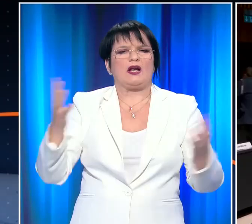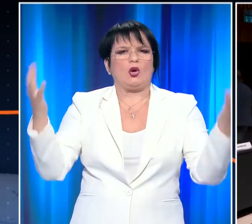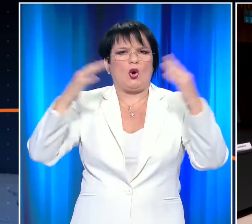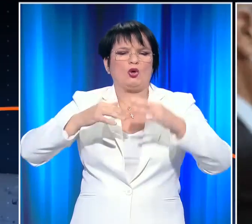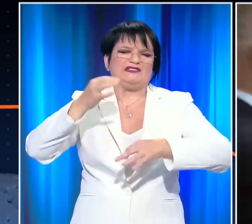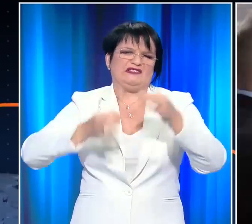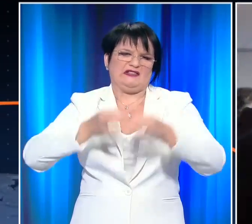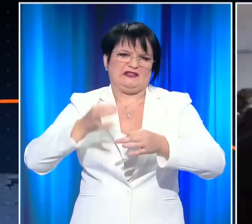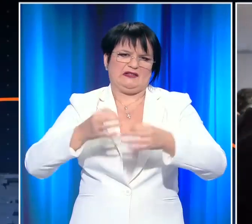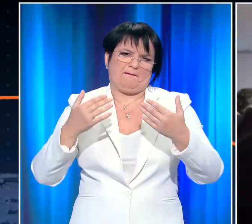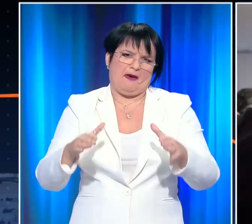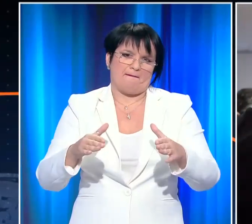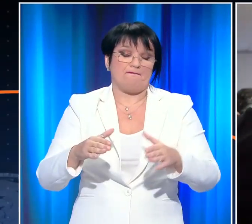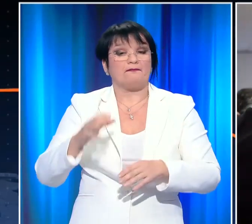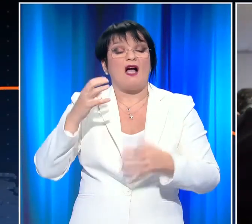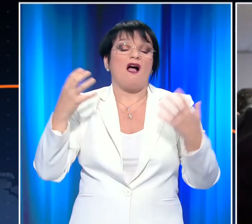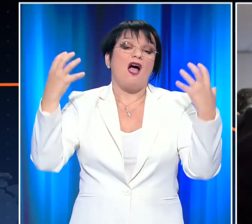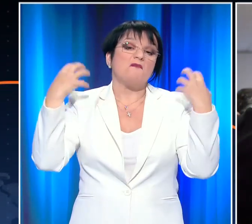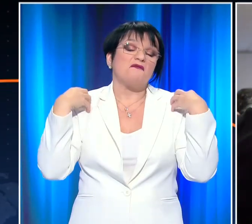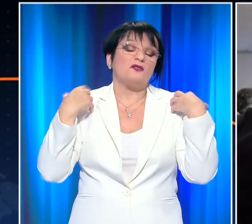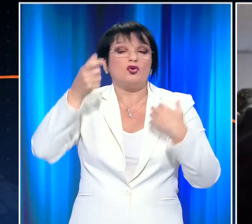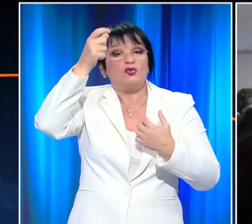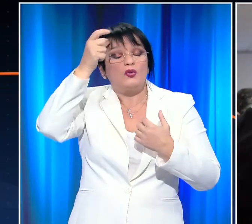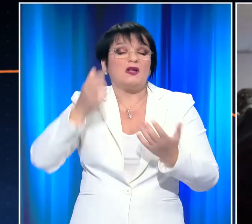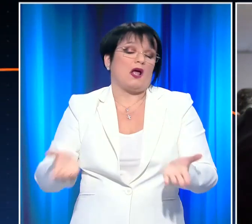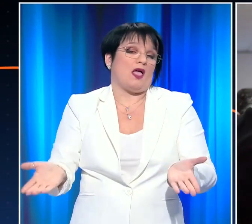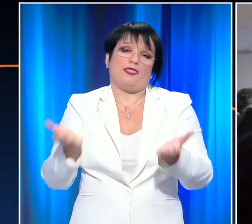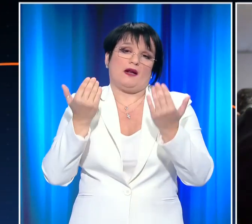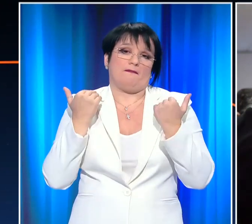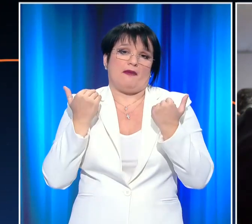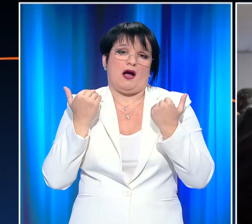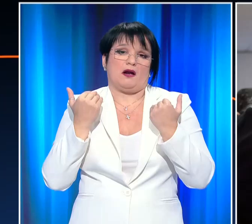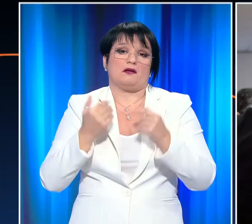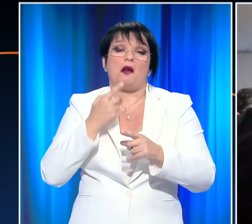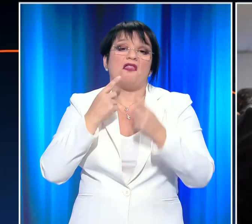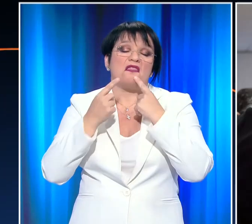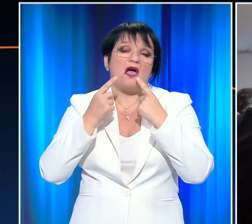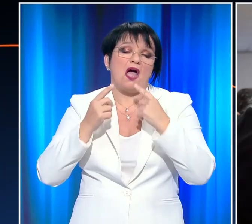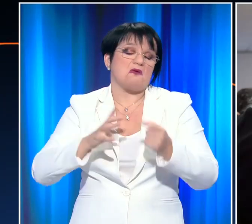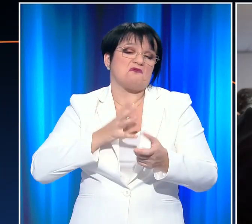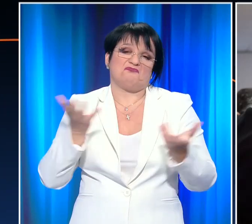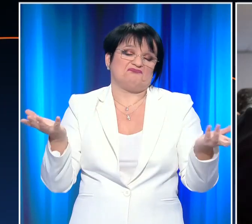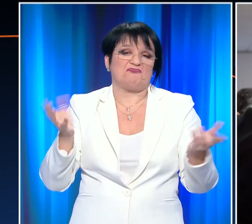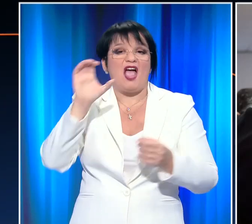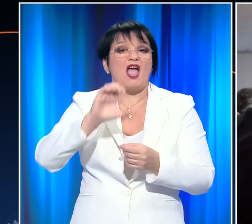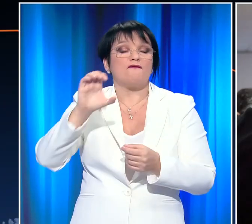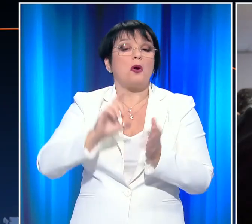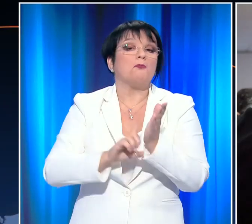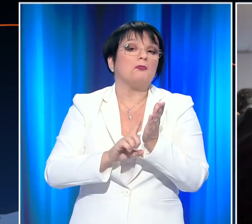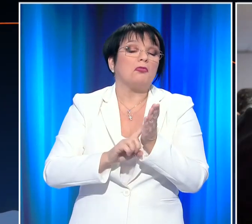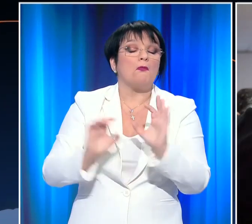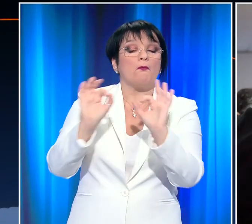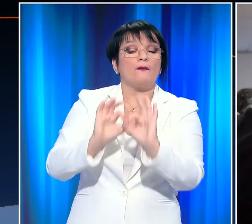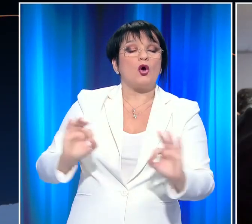Εξωτερικών. Δυστυχώς με υπευθυνότητα της Τουρκίας δεν φαίνεται να υπάρχει περιθώριο για θετικό διάλογο με την Τουρκία. Η Ευρωπαϊκή Ένωση θα πρέπει να